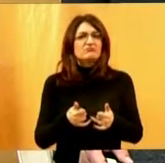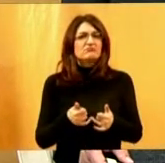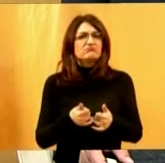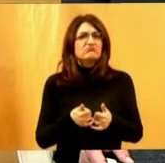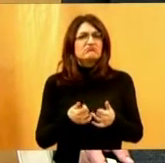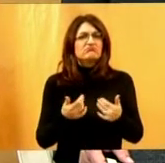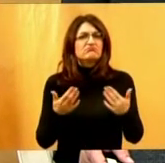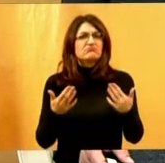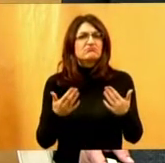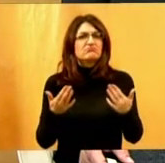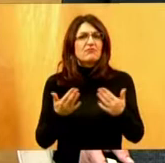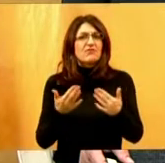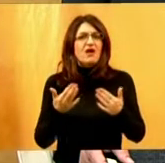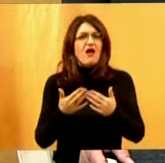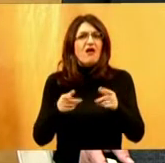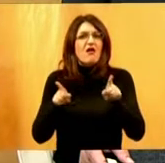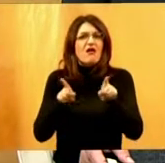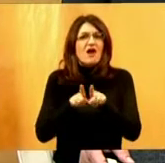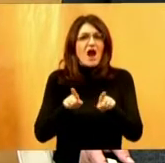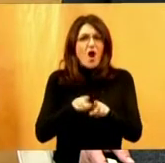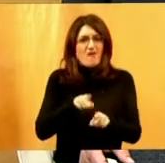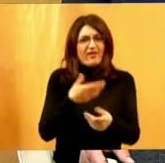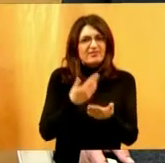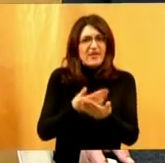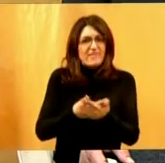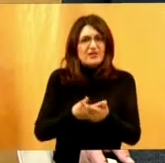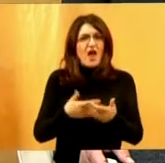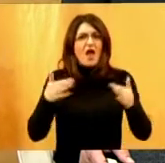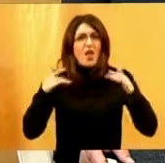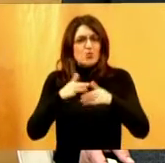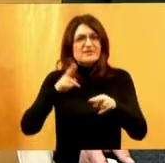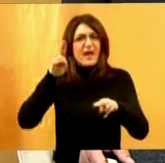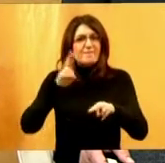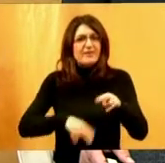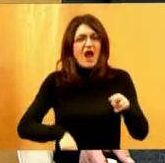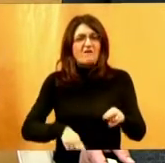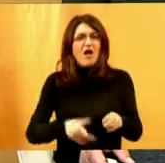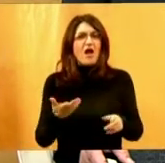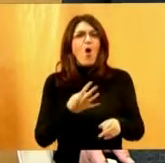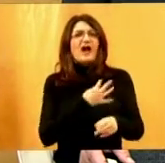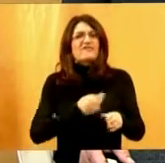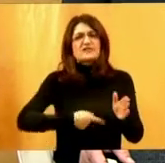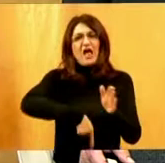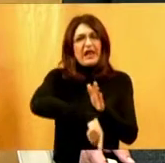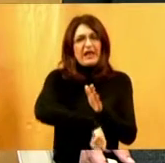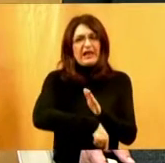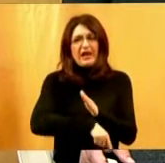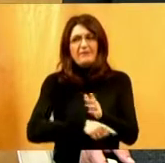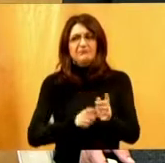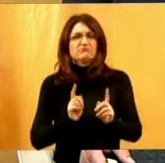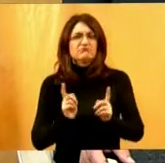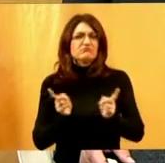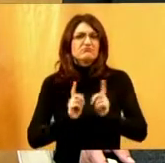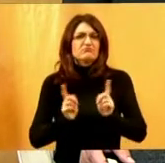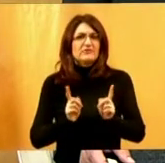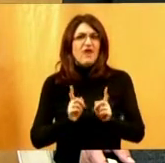u realizaciji tih temeljnih ljudskih prava negdje, ne znam, na začelju, kad je riječ